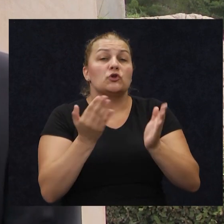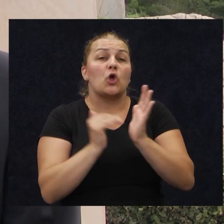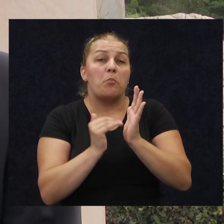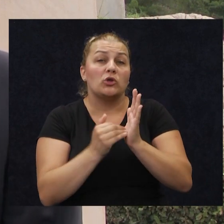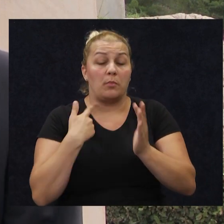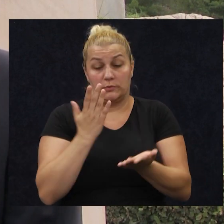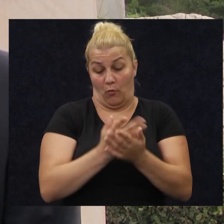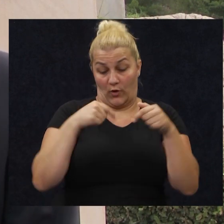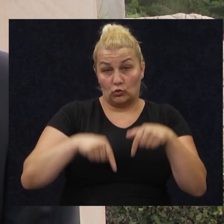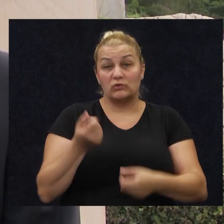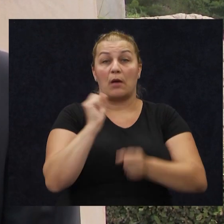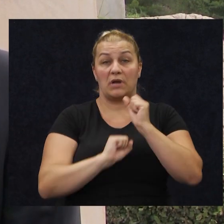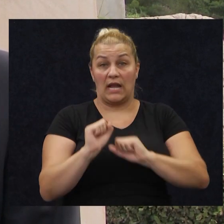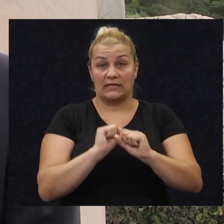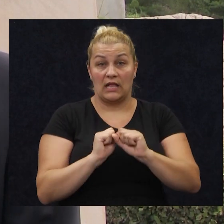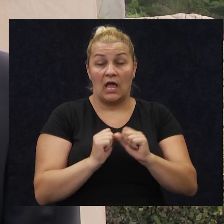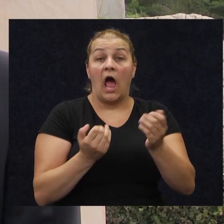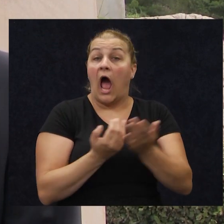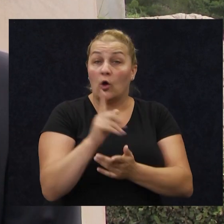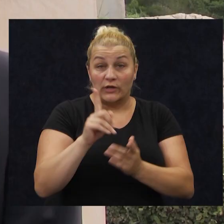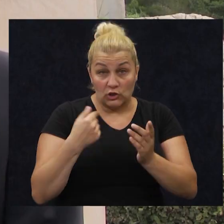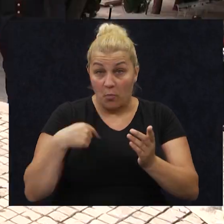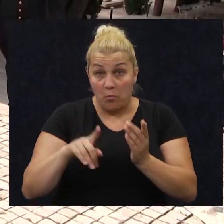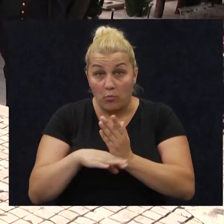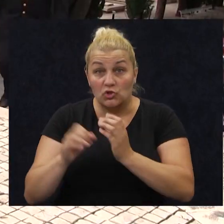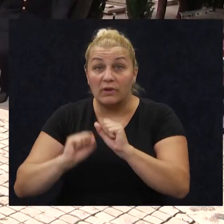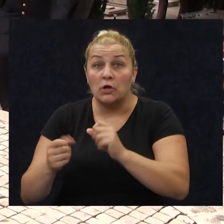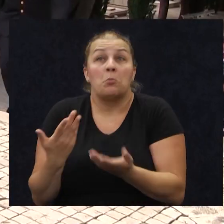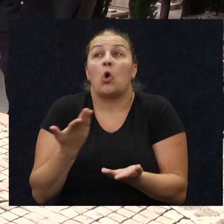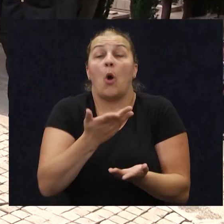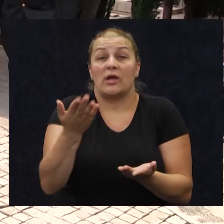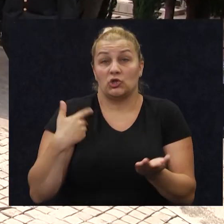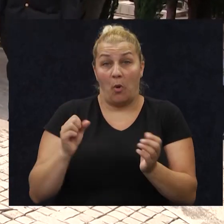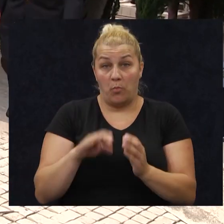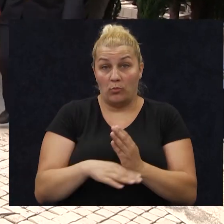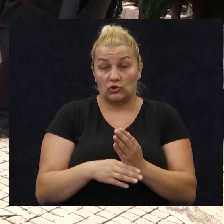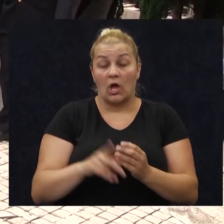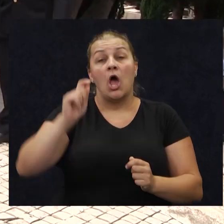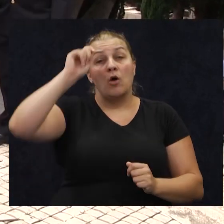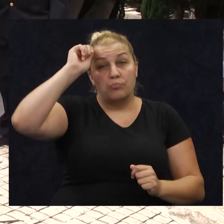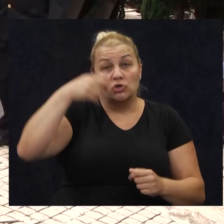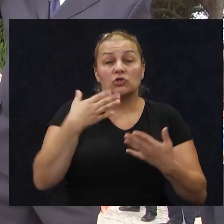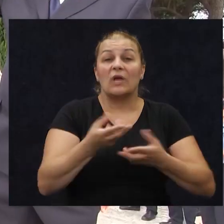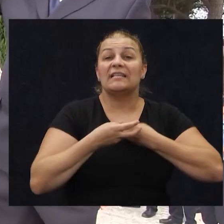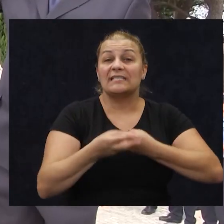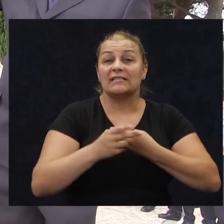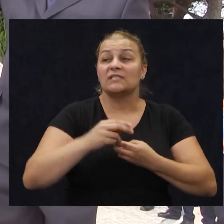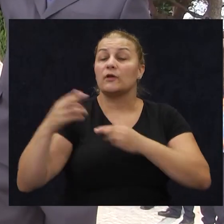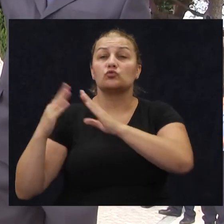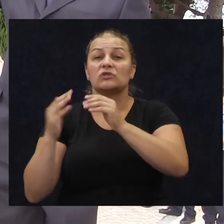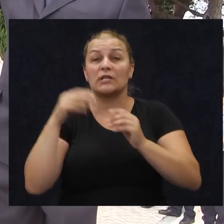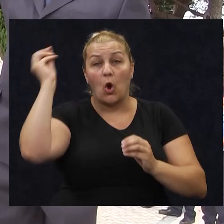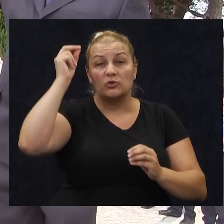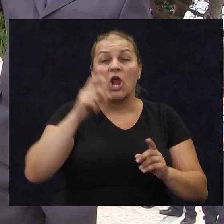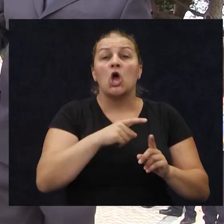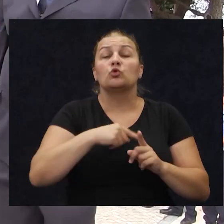uvijek ćemo tu za naše branitelje. Ako nećemo braniteljima pomoći, kom ćemo. Počas poginulom je Vitojza su odali iz aslanstva susjednih općina Dugi rat,